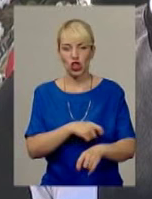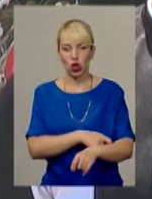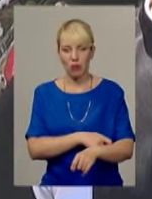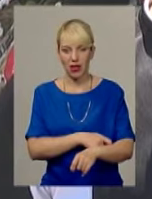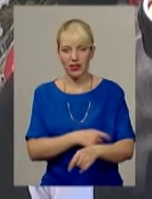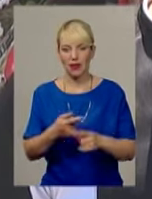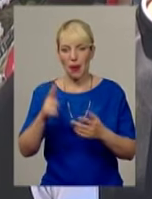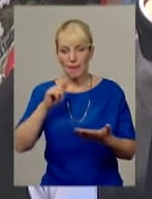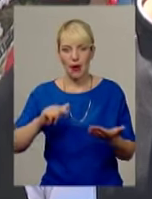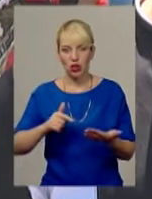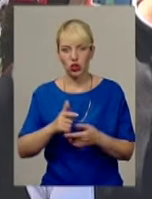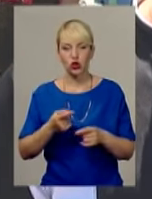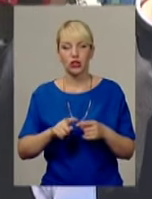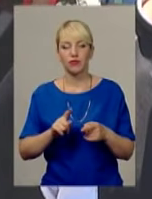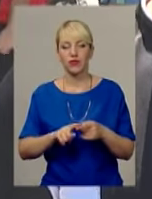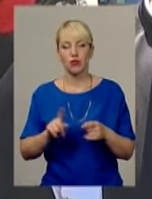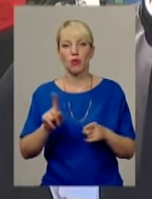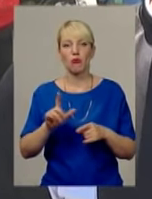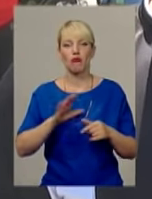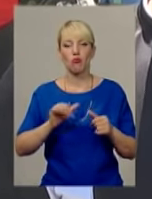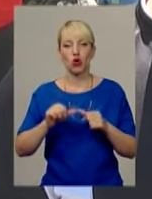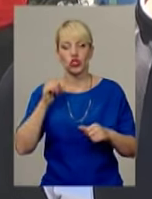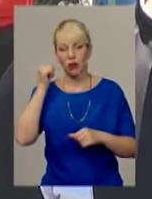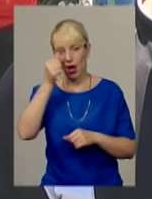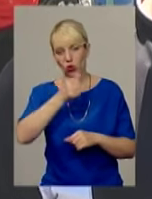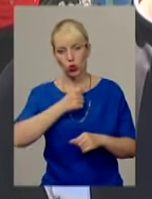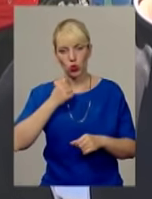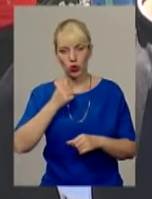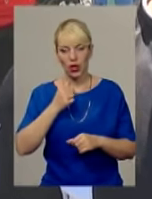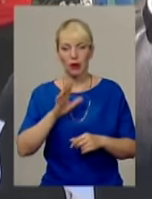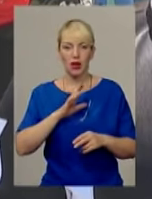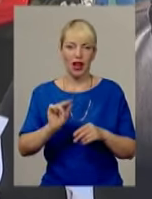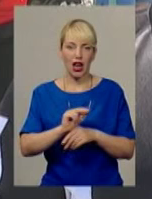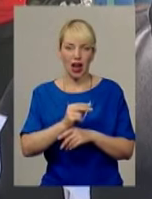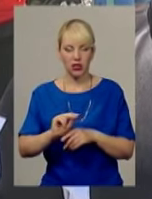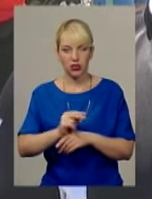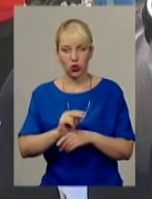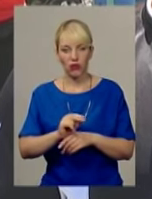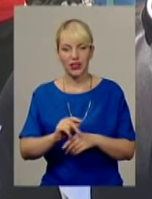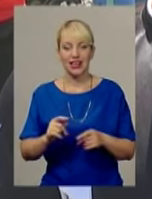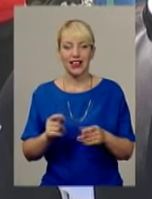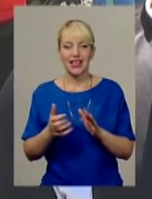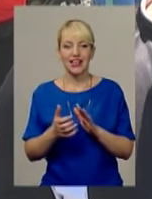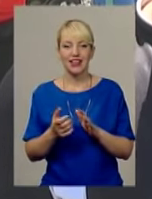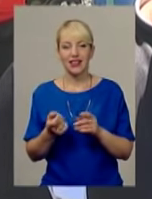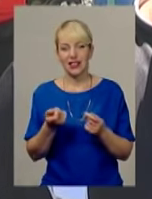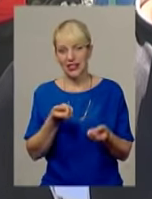маршрут, що в прошлом году, немножко так, корректировки там незначительні.